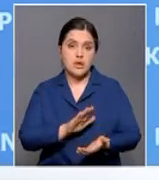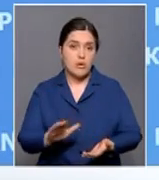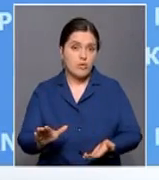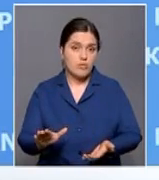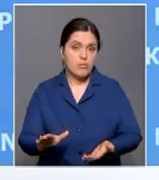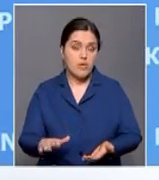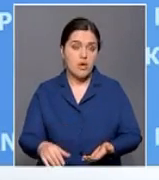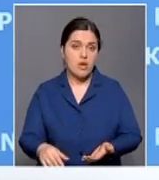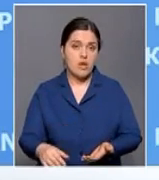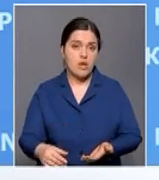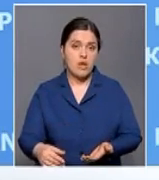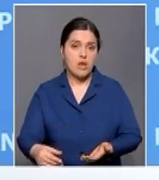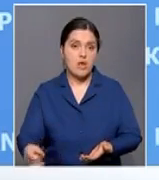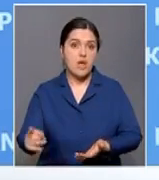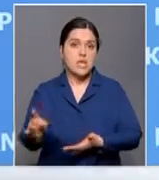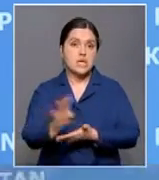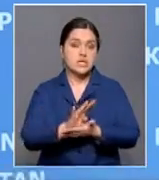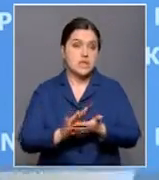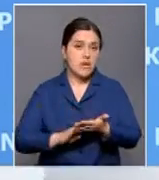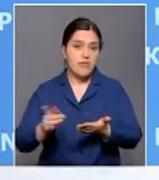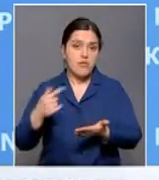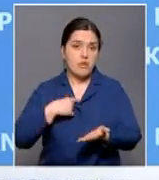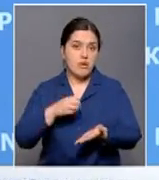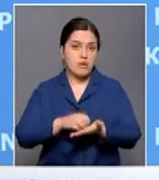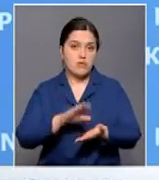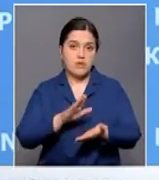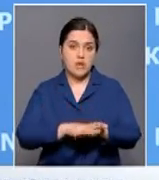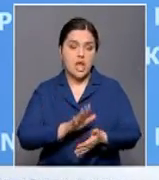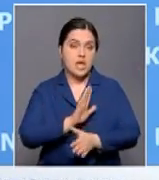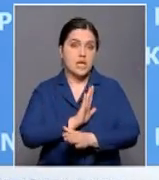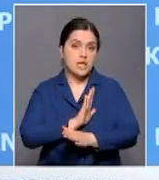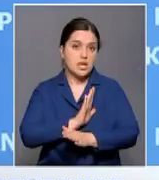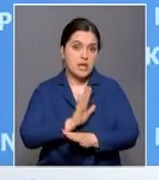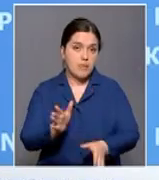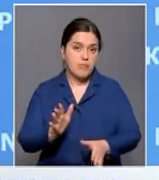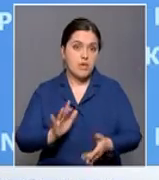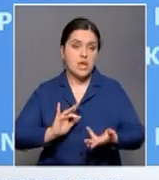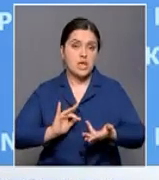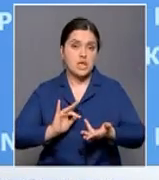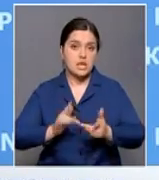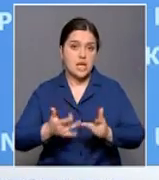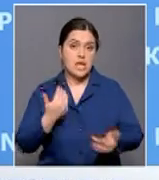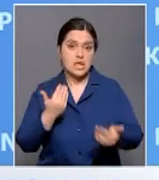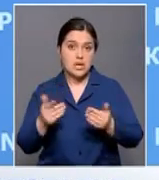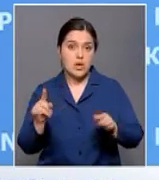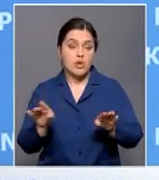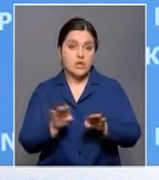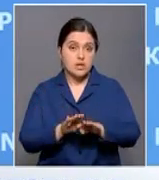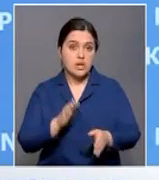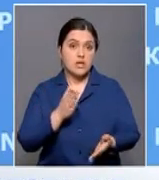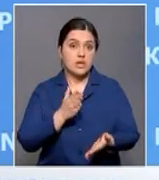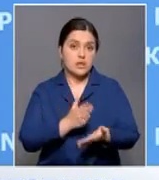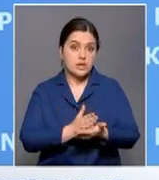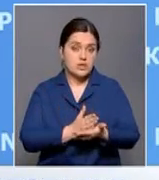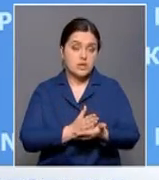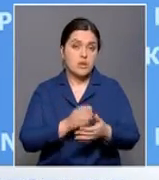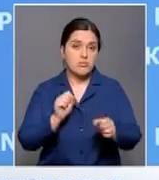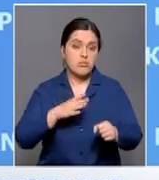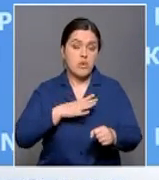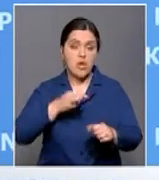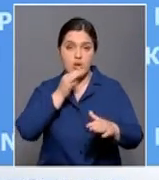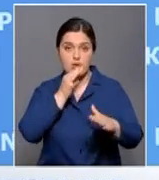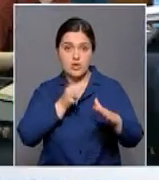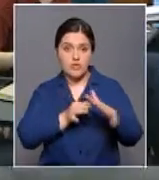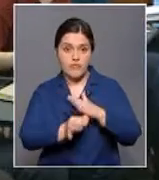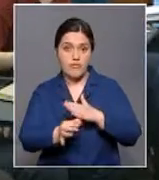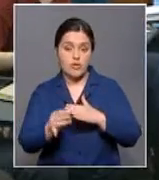Заявления я не зарегистрирован в социальных сетях. Если такие заявления есть, я, может быть, как-то и отвечу. Но мне